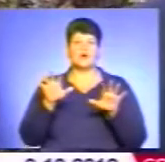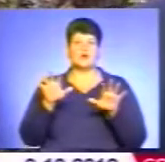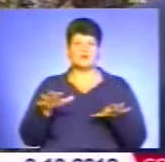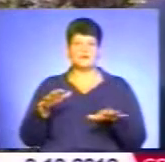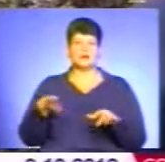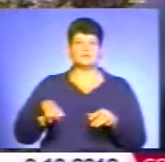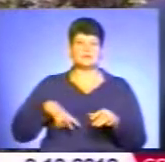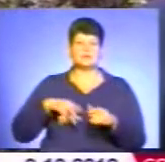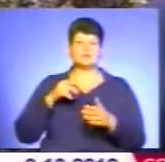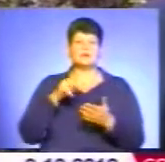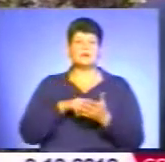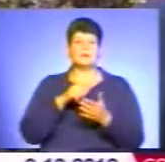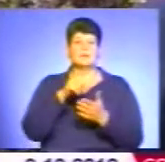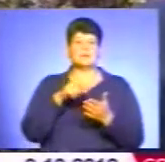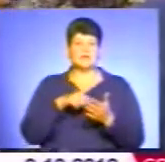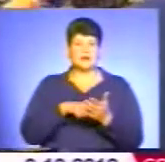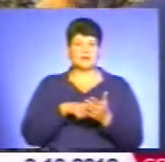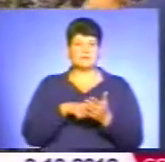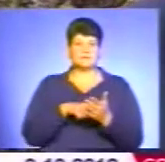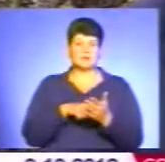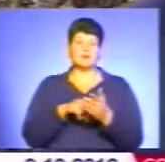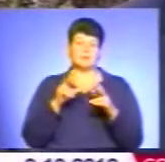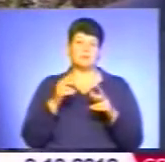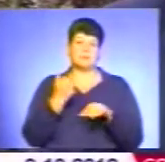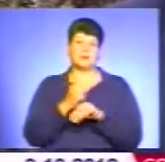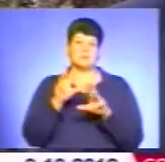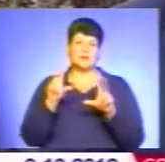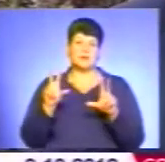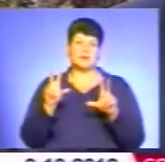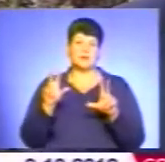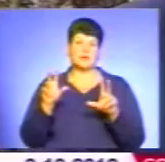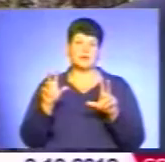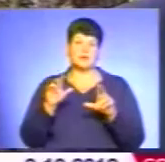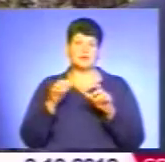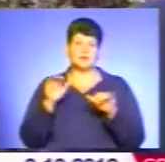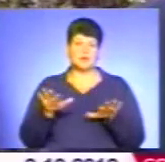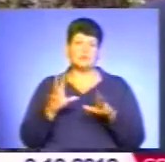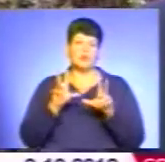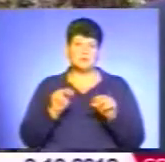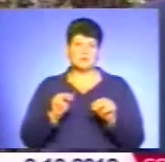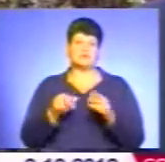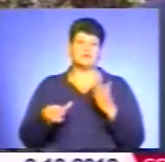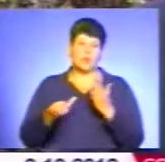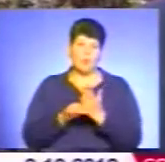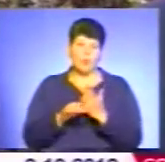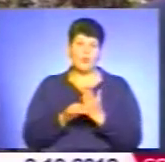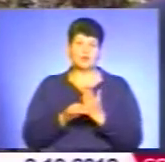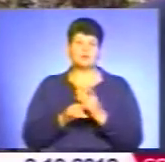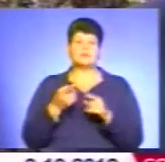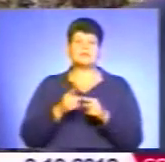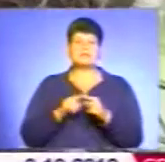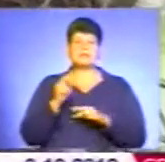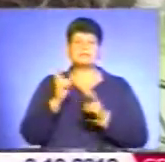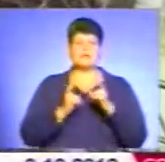поставив питання перед прем'єром, ну і прем'єр пообіцяв, що він допоможе, щоб цей завод